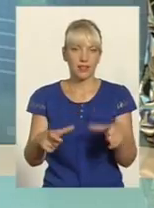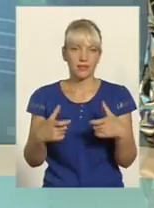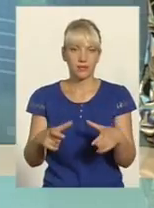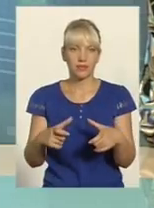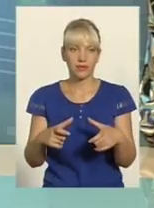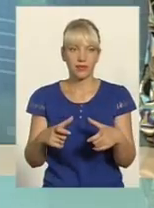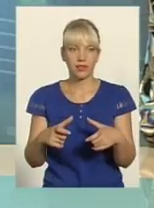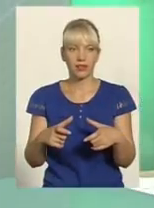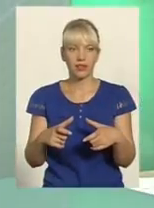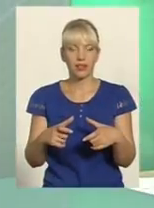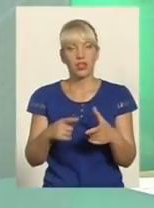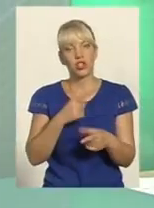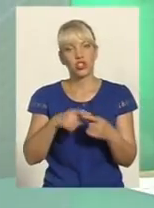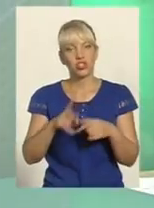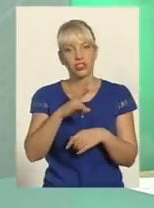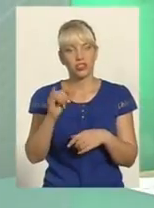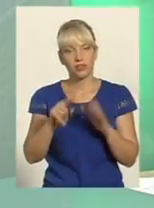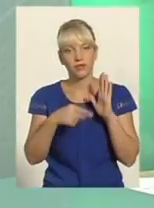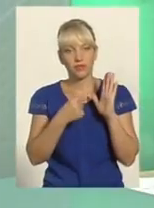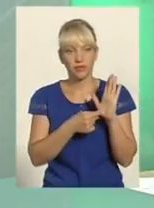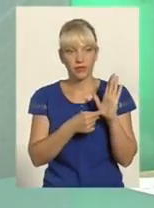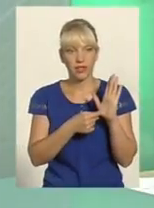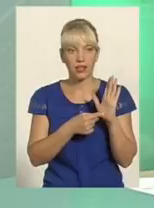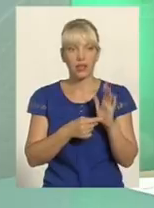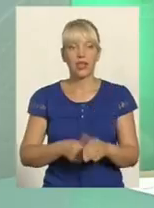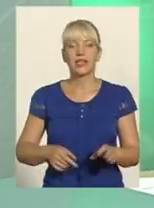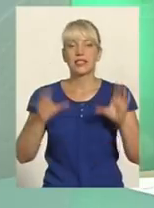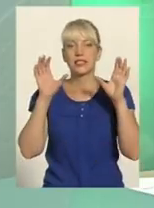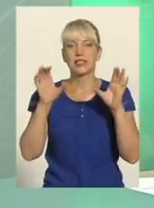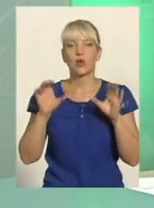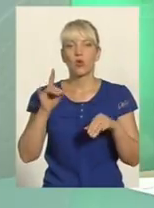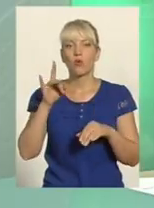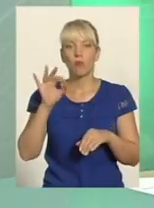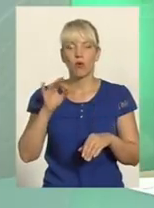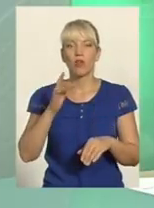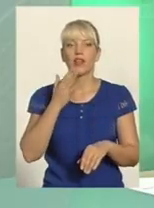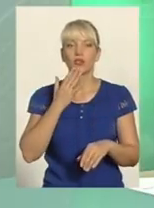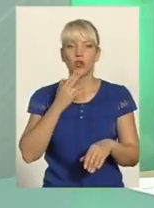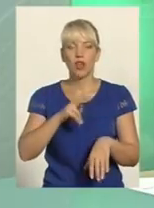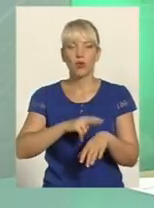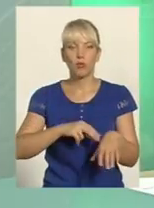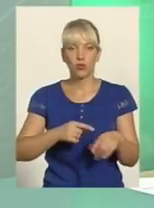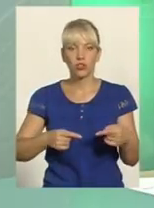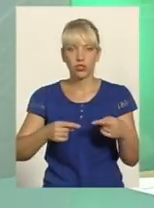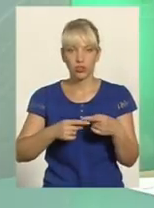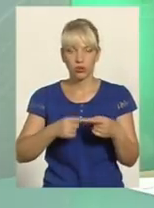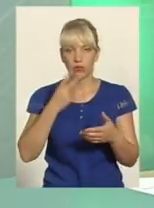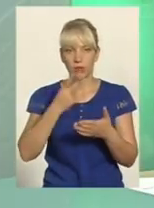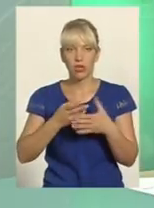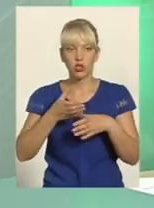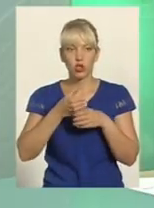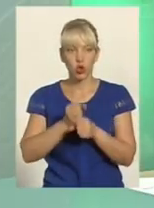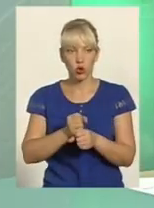Я вам хочу сказати так, що законом про національну поліцію чітко передбачено скорочення І